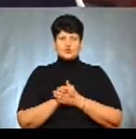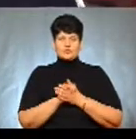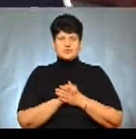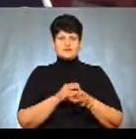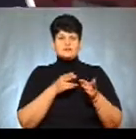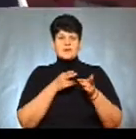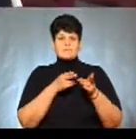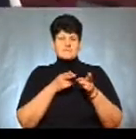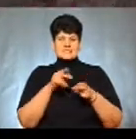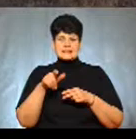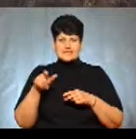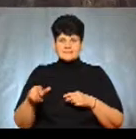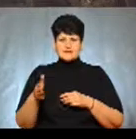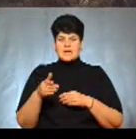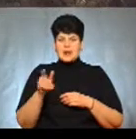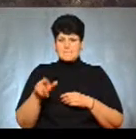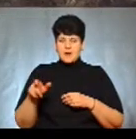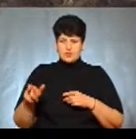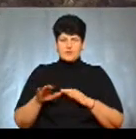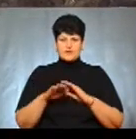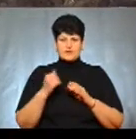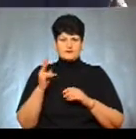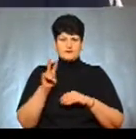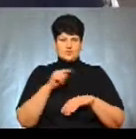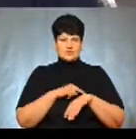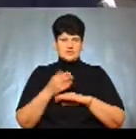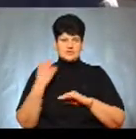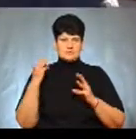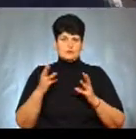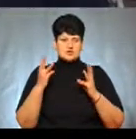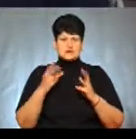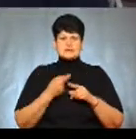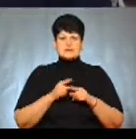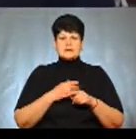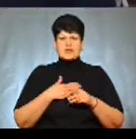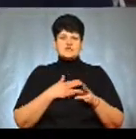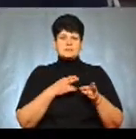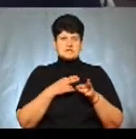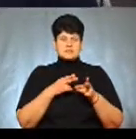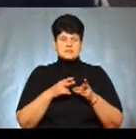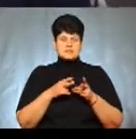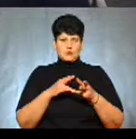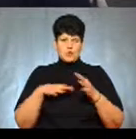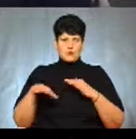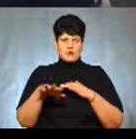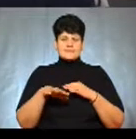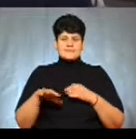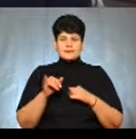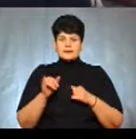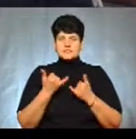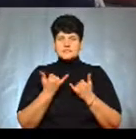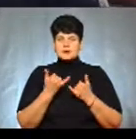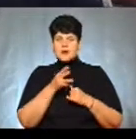рибалок, викликав пожежників близько двох годин тому. Це наші мисливські угіддя. І якраз зараз